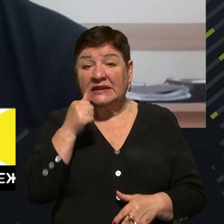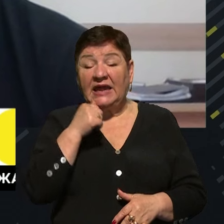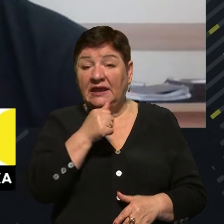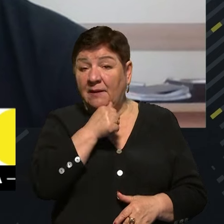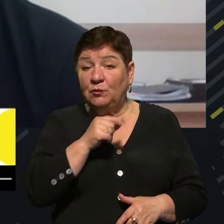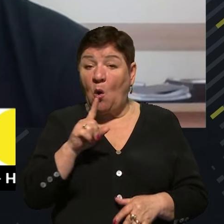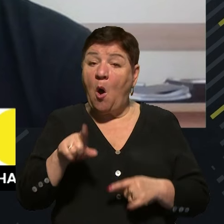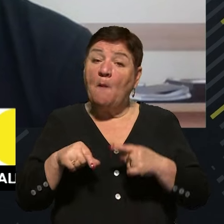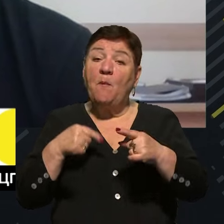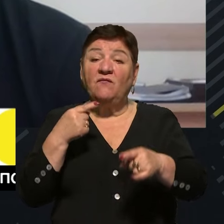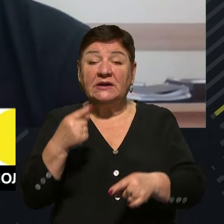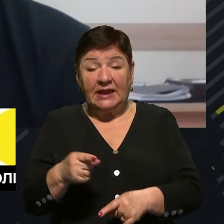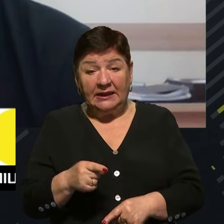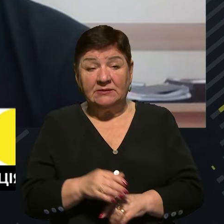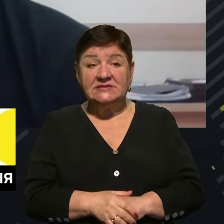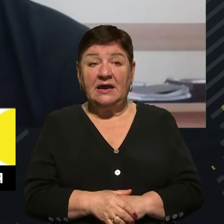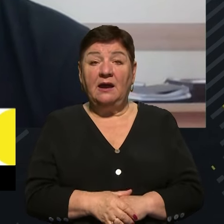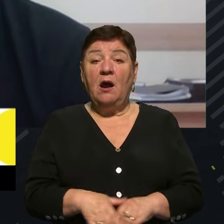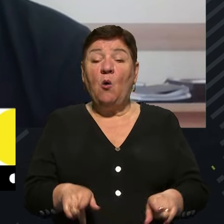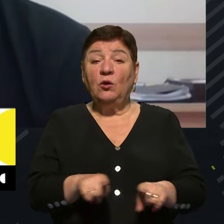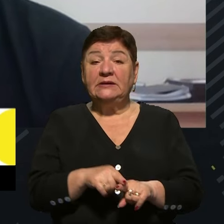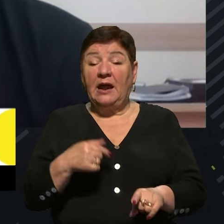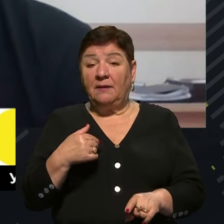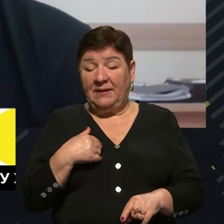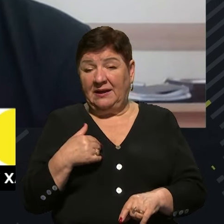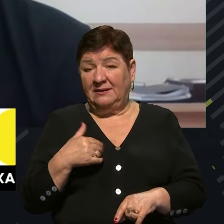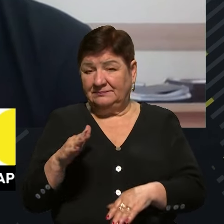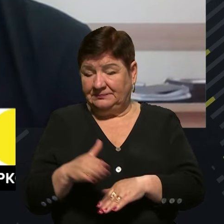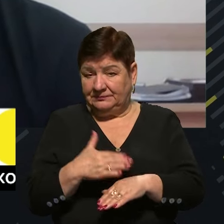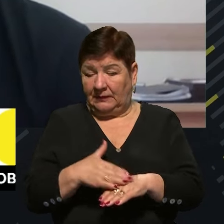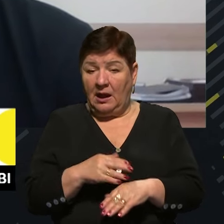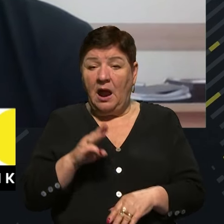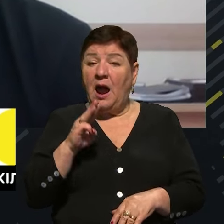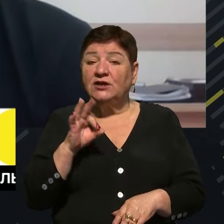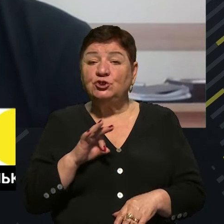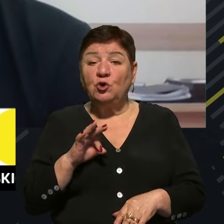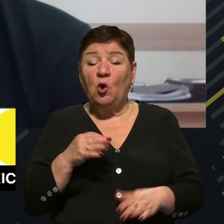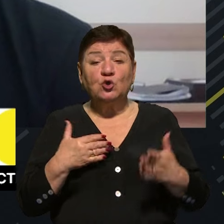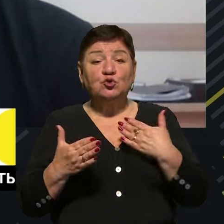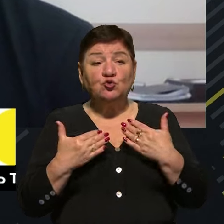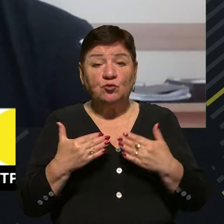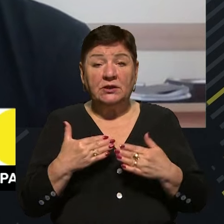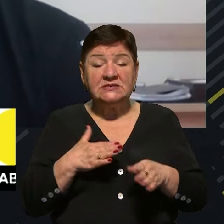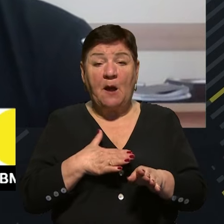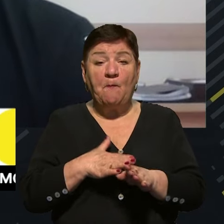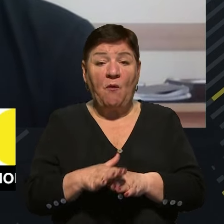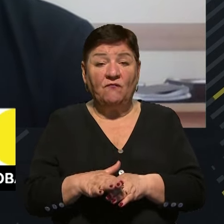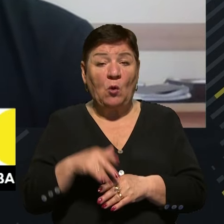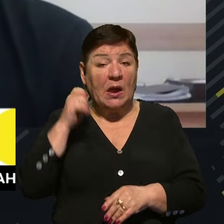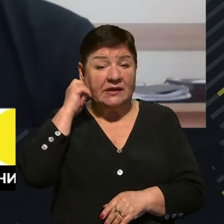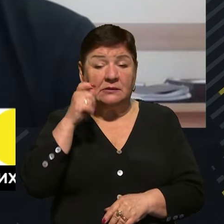повертаються тайком від нас, однак ми пресікаємо це. А що стосується повнолітніх людей,